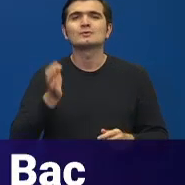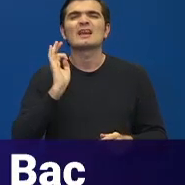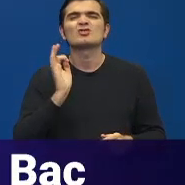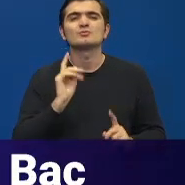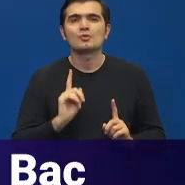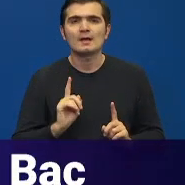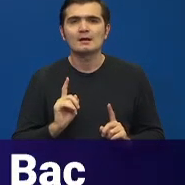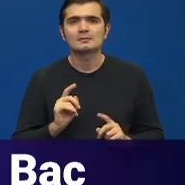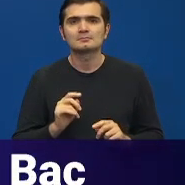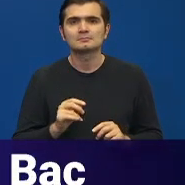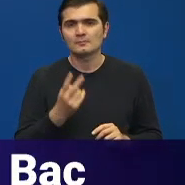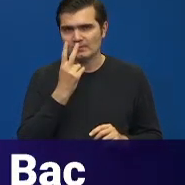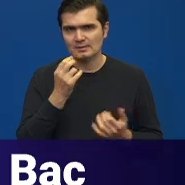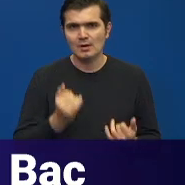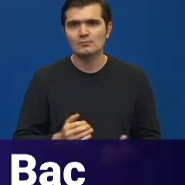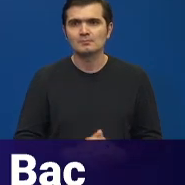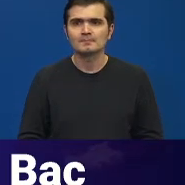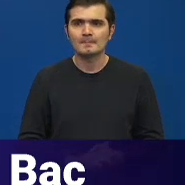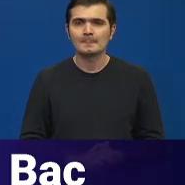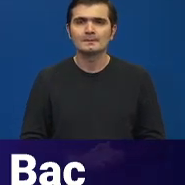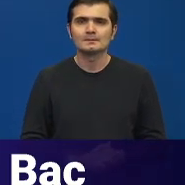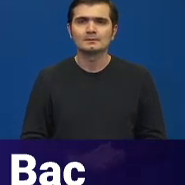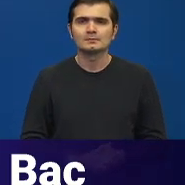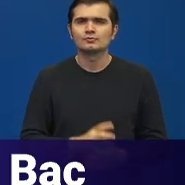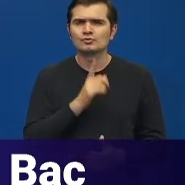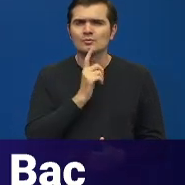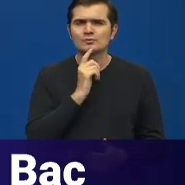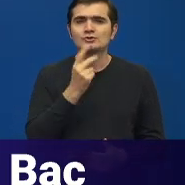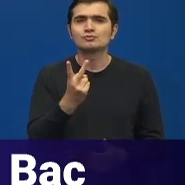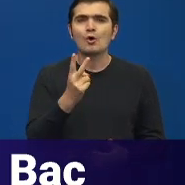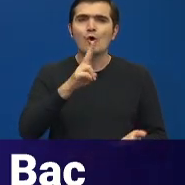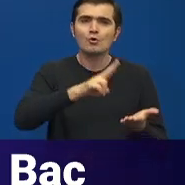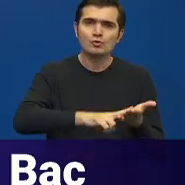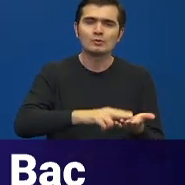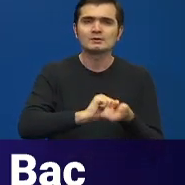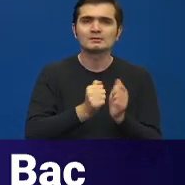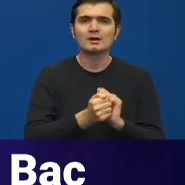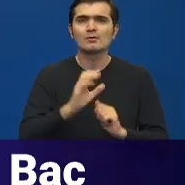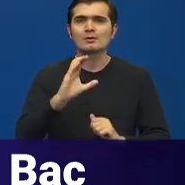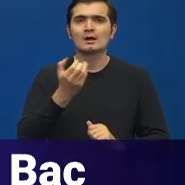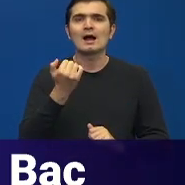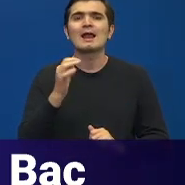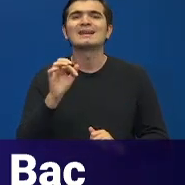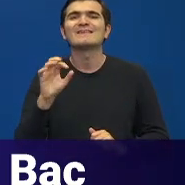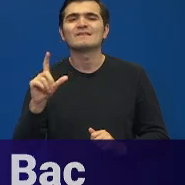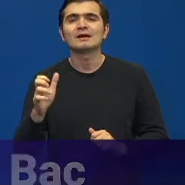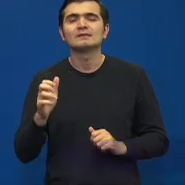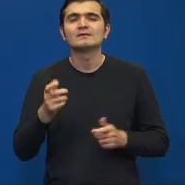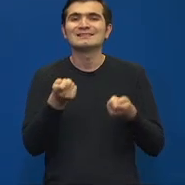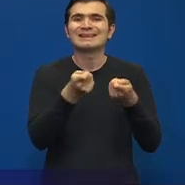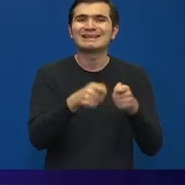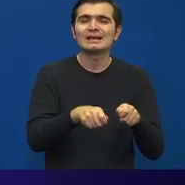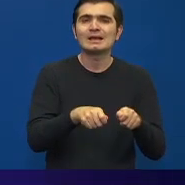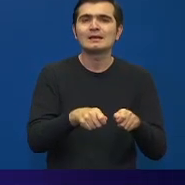cum este cel de față, cu minimum două note sau calificative de către profesorii